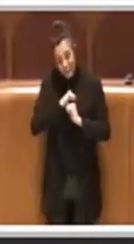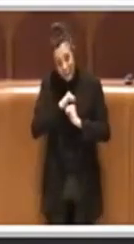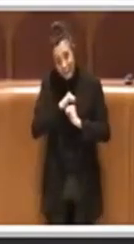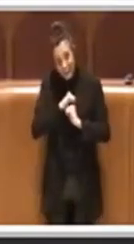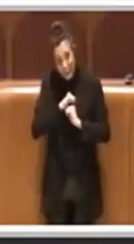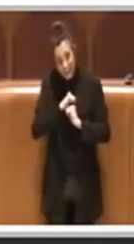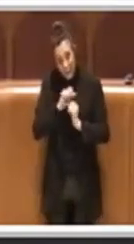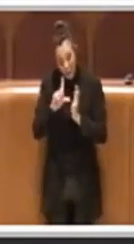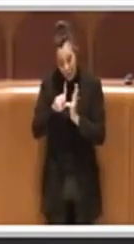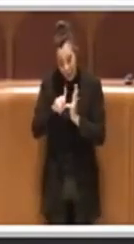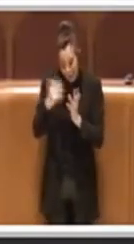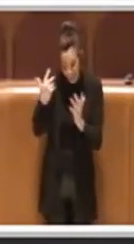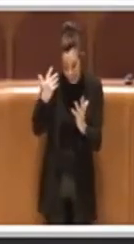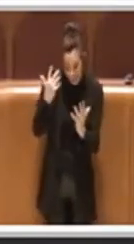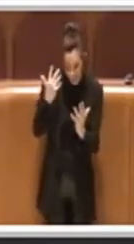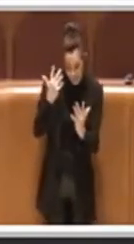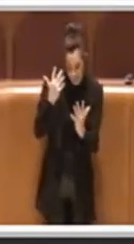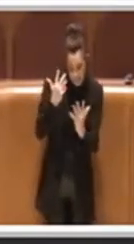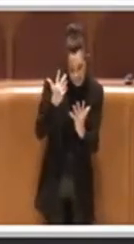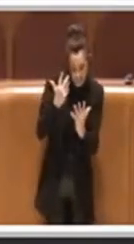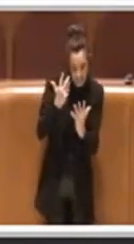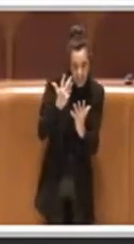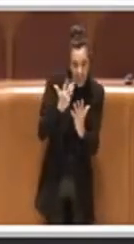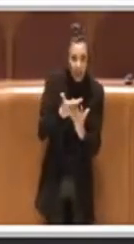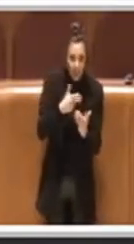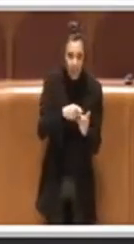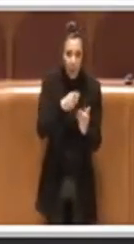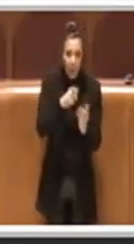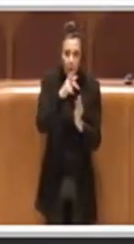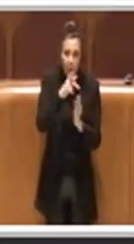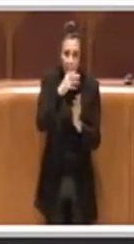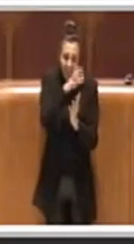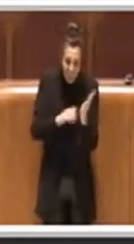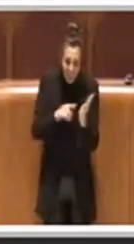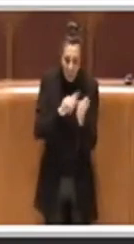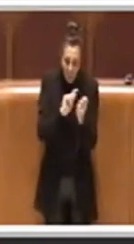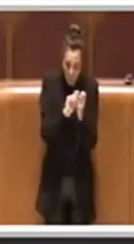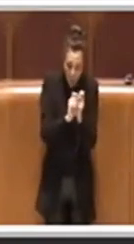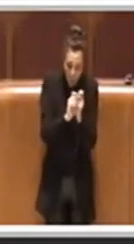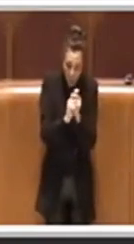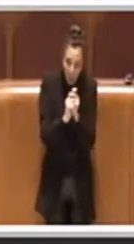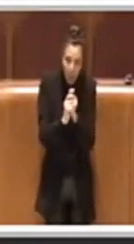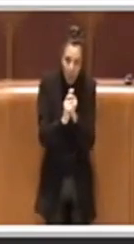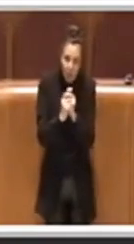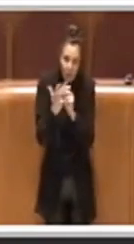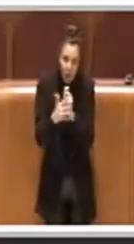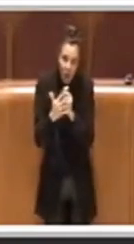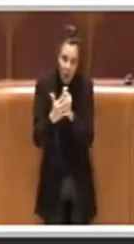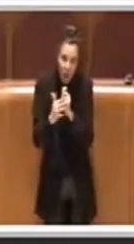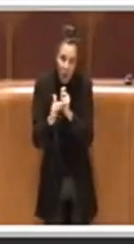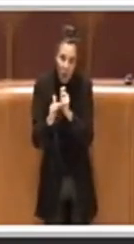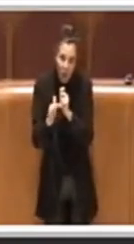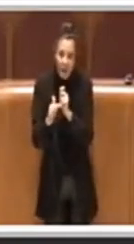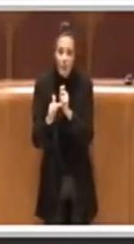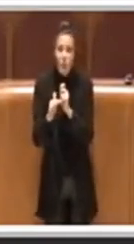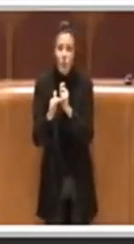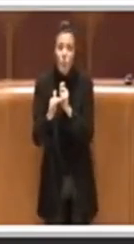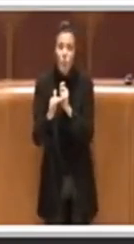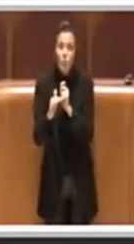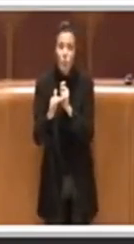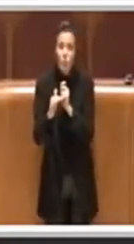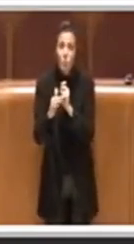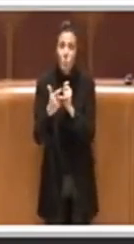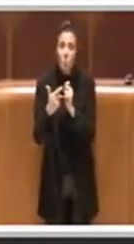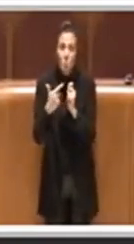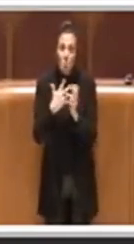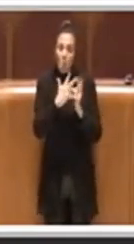corso del tempo ci siano state anche varie modifiche a questo testo, devo dire che anche